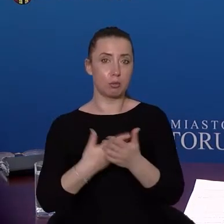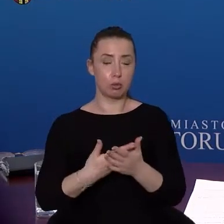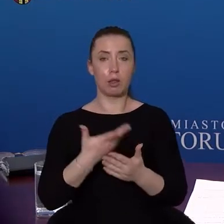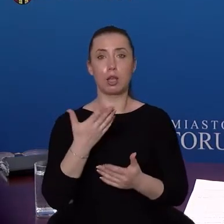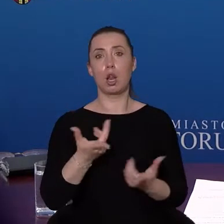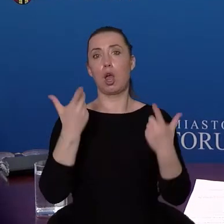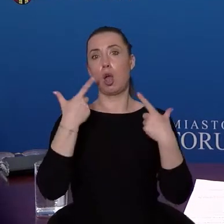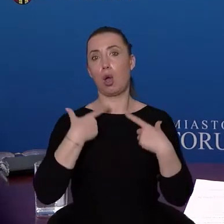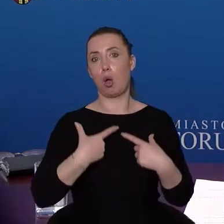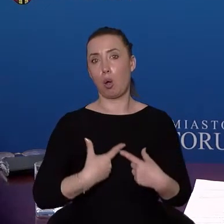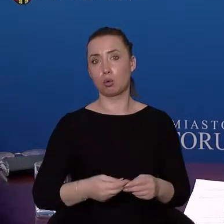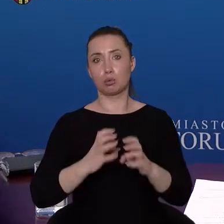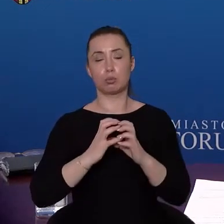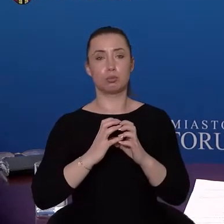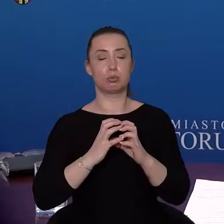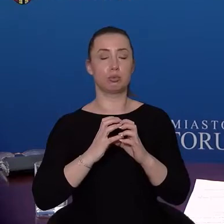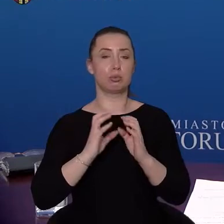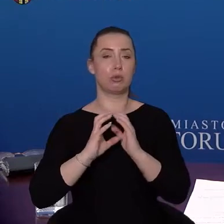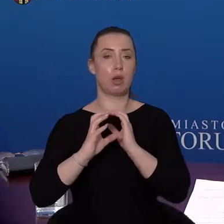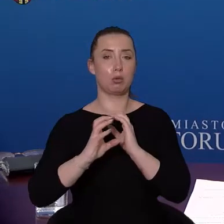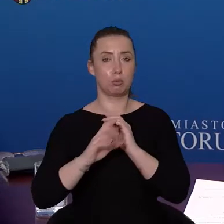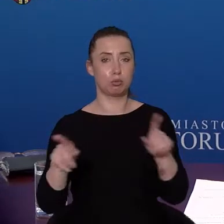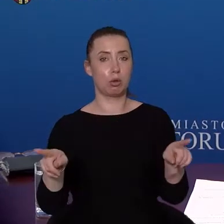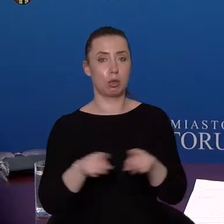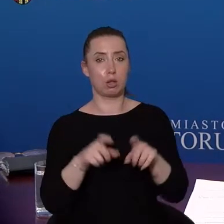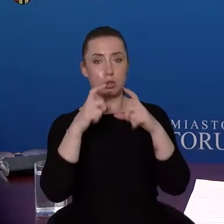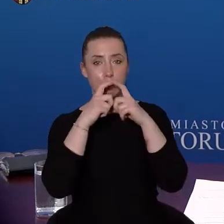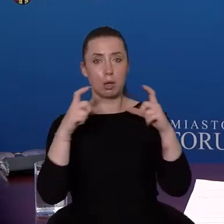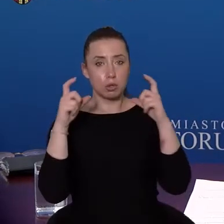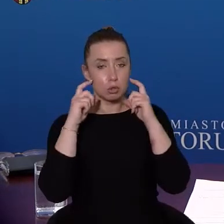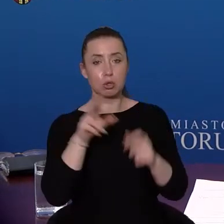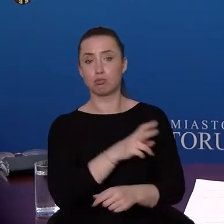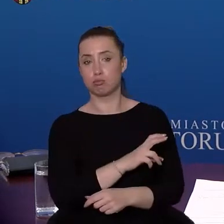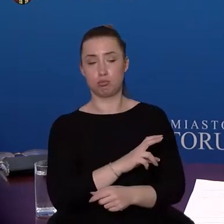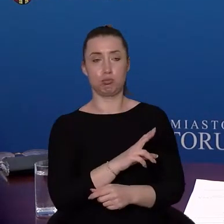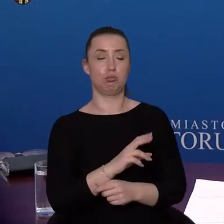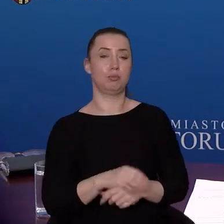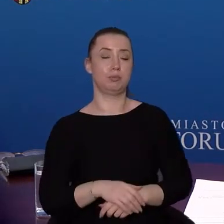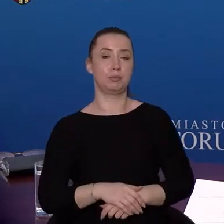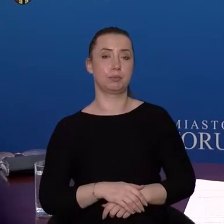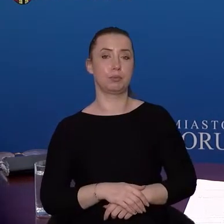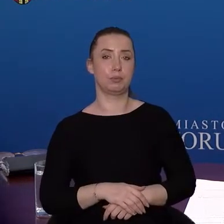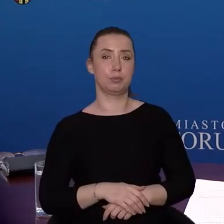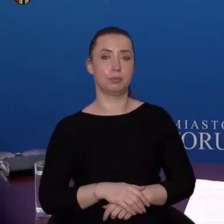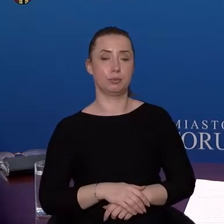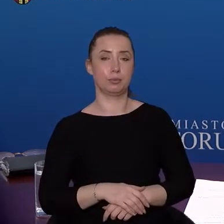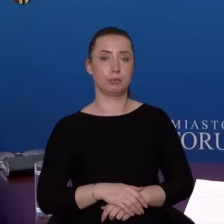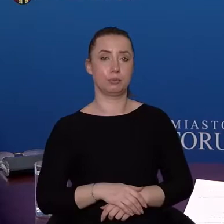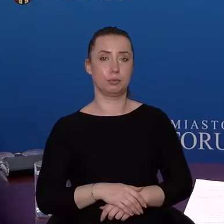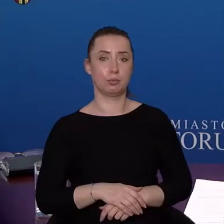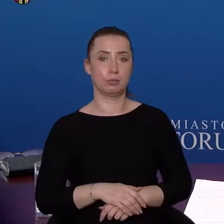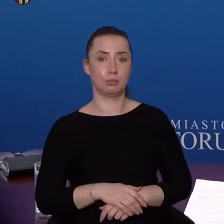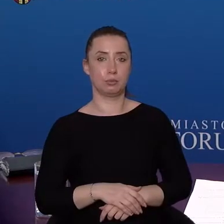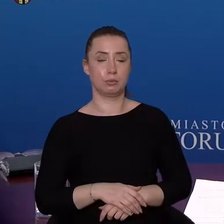zasłaniania twarzy, ust i nosa maseczką w transporcie publicznym, czy także sprawdzenia